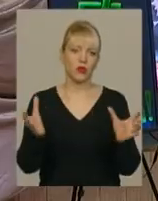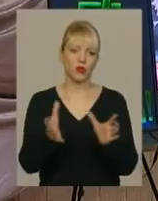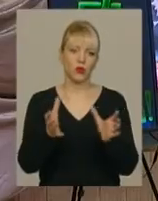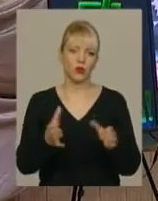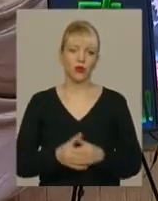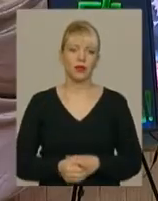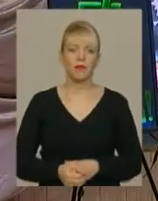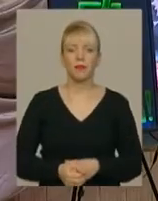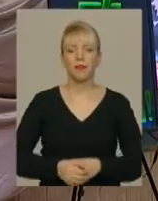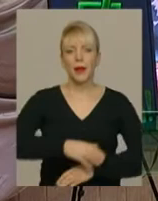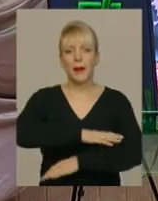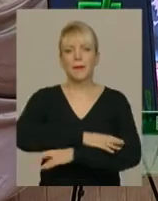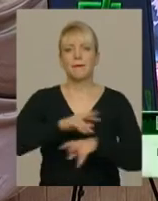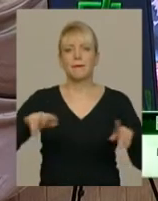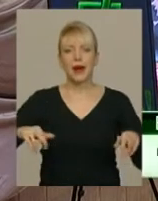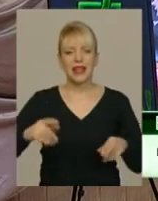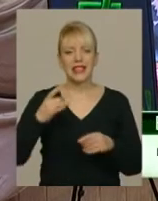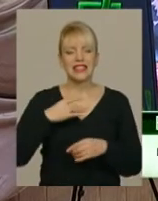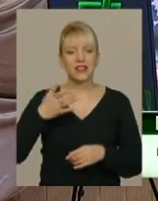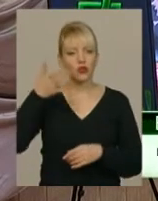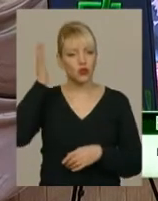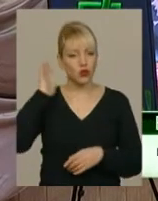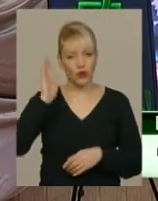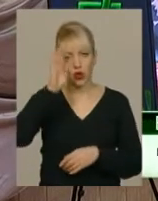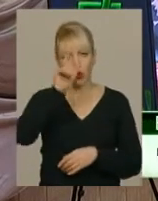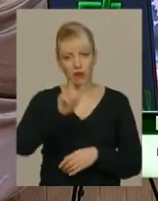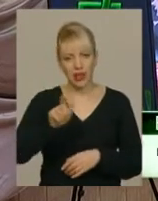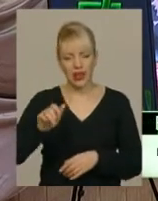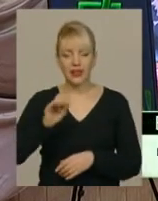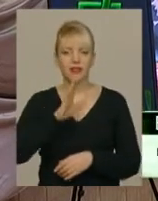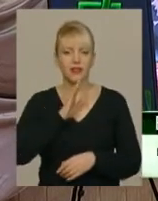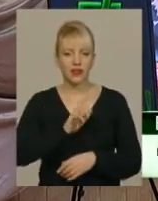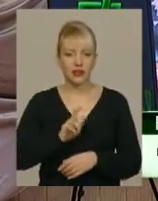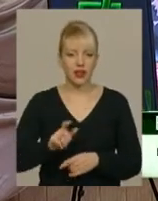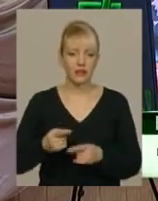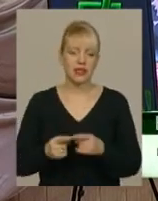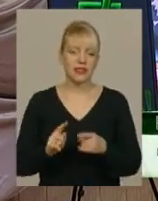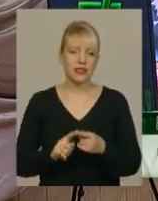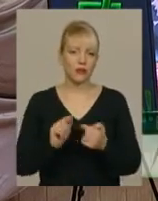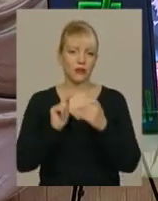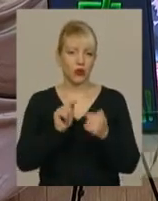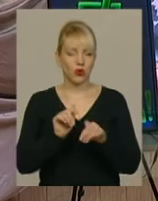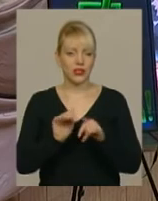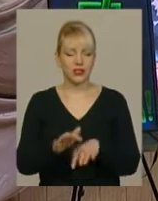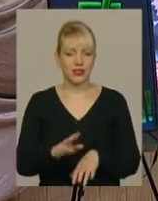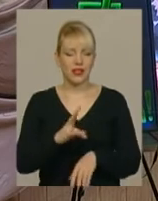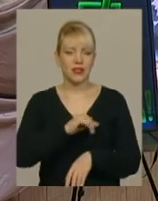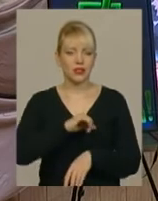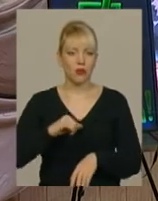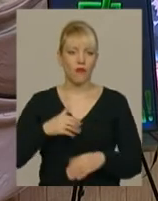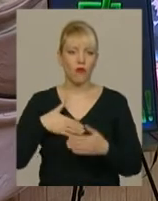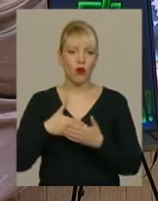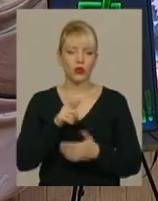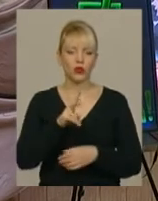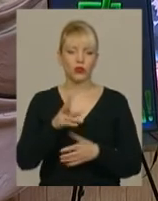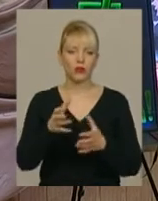Бал сивочолих кавалерів і дам – це проєкт, волонтерський проєкт, який спрямований на протидію самотності. Тобто волонтери, які брали в ньому участь,